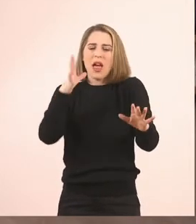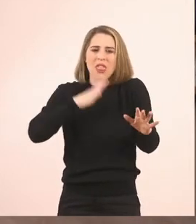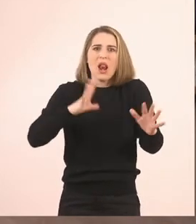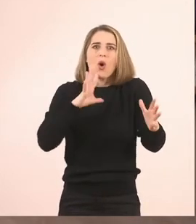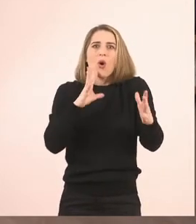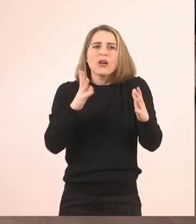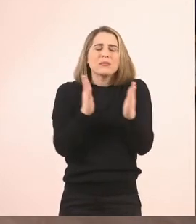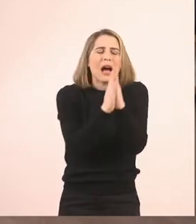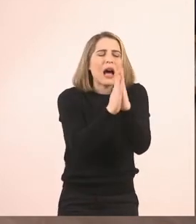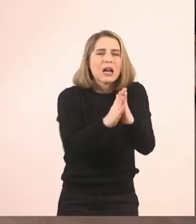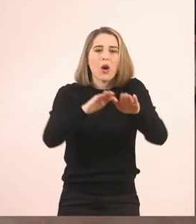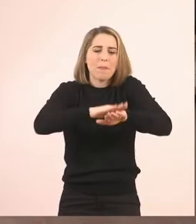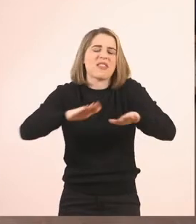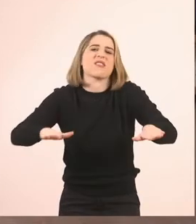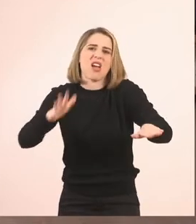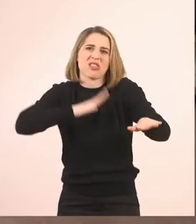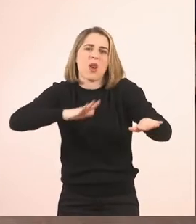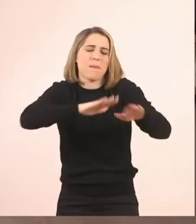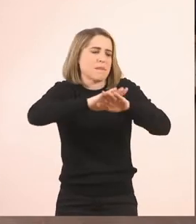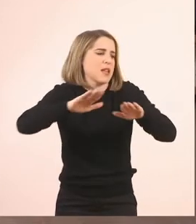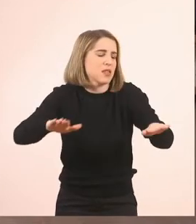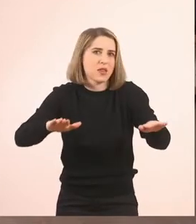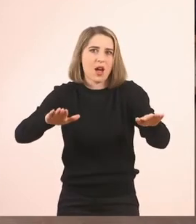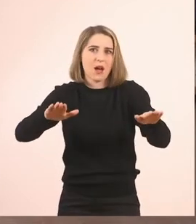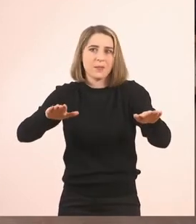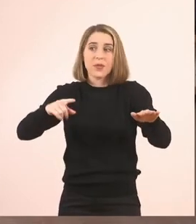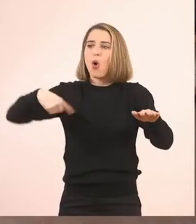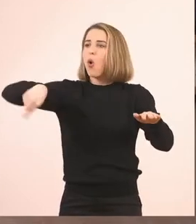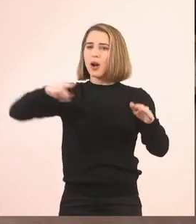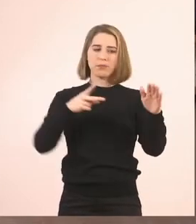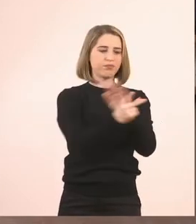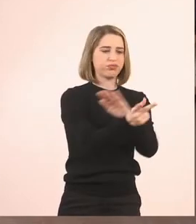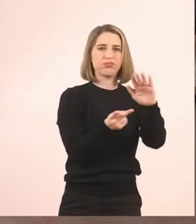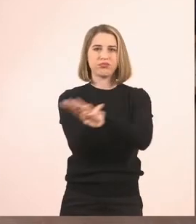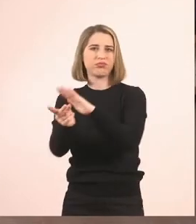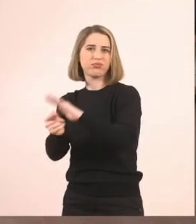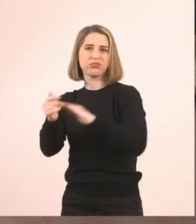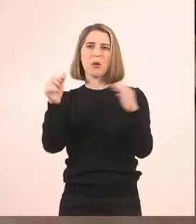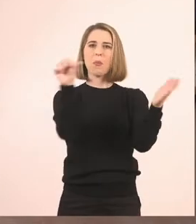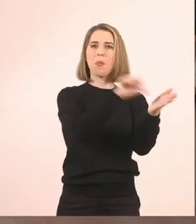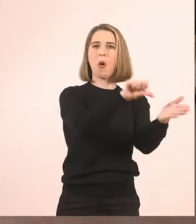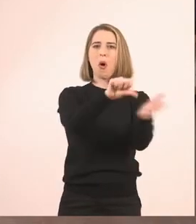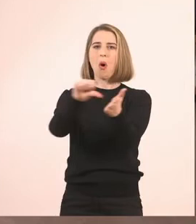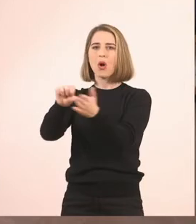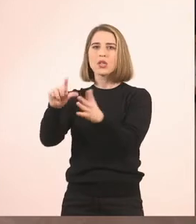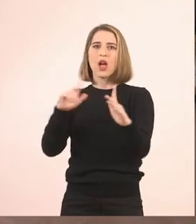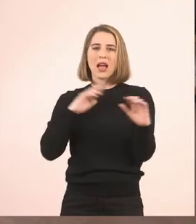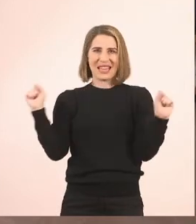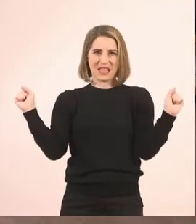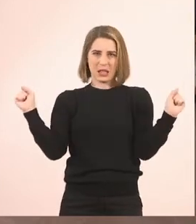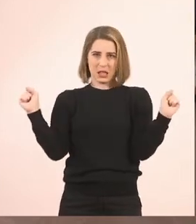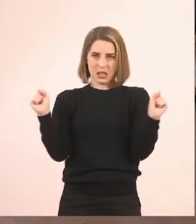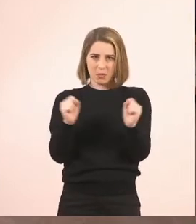το νησί τους. Αυτό ήταν η επιθυμία τους, γιατί όλοι είχαν φύγει, είχαν πάει στις πόλεις και δεν είχαν παρέα. Ειδικά το χειμώνα, που δεν